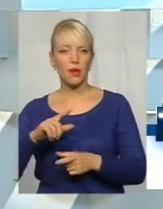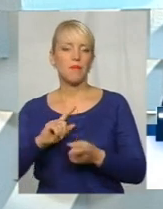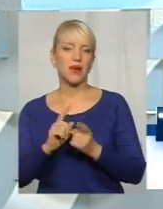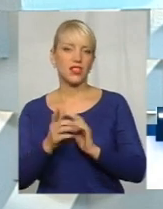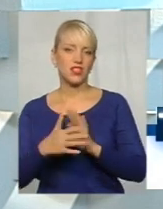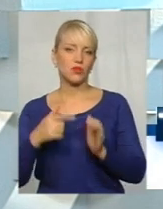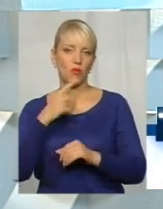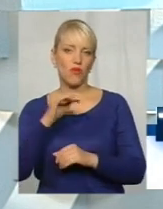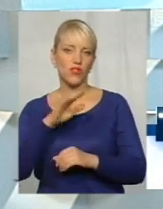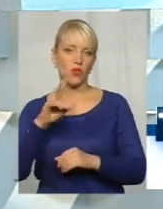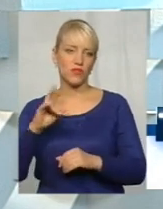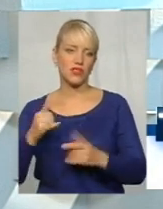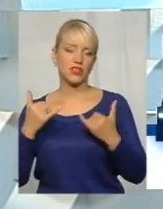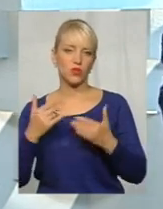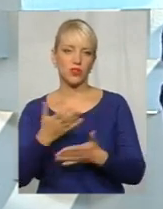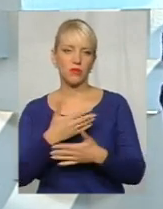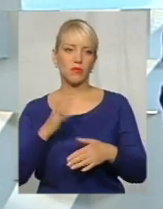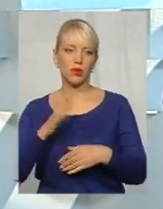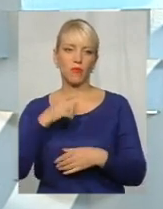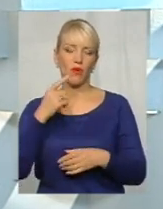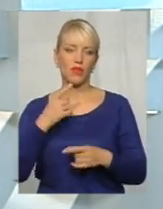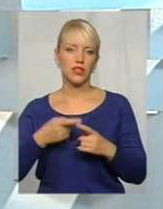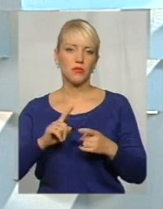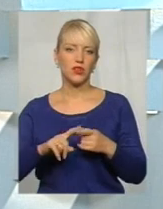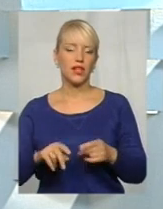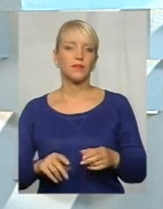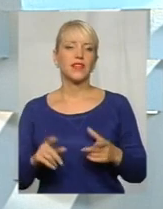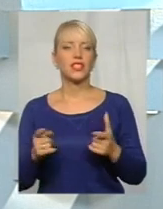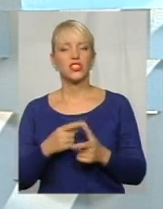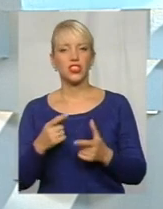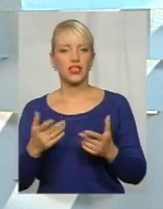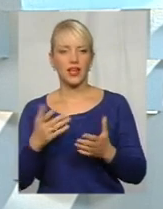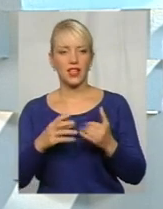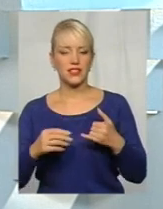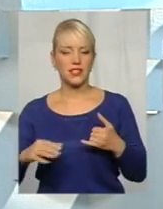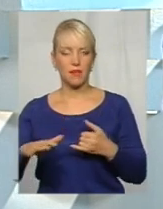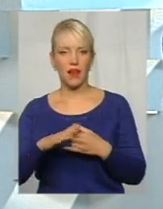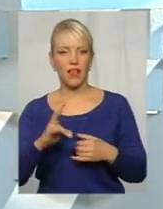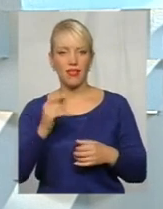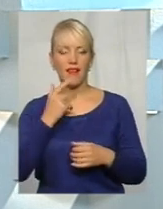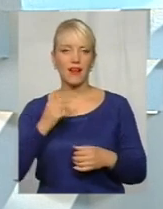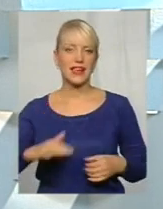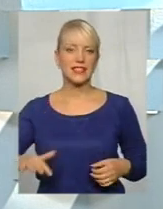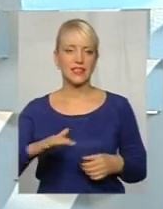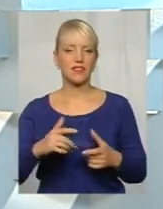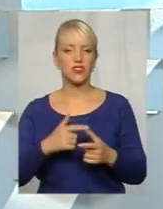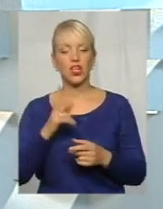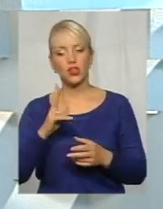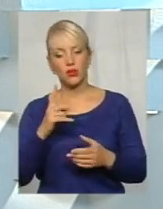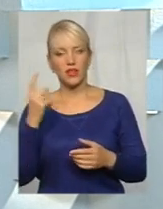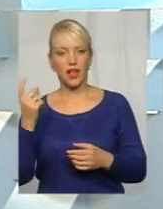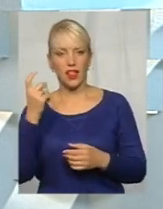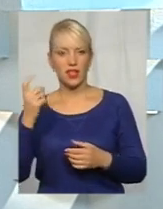Оксани Фіновської. І нині в цій студії ми поговоримо про те, чия земля на Красилівщині, вона належить